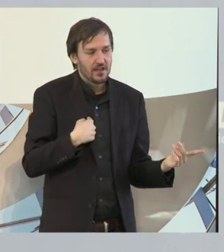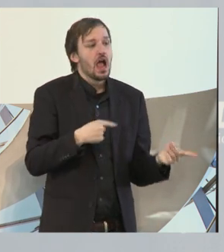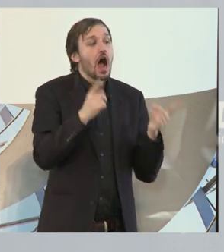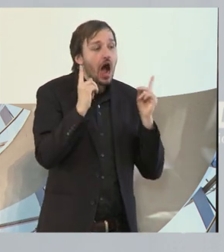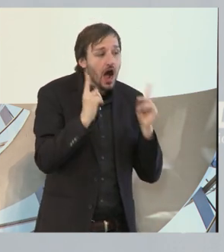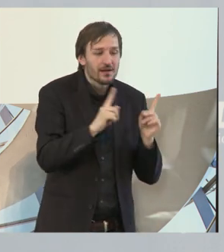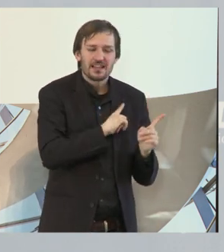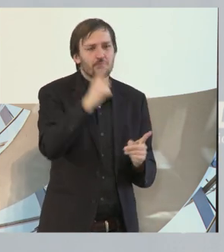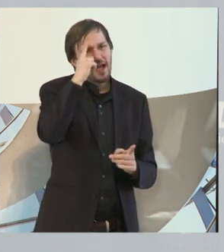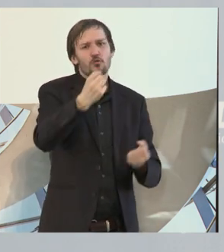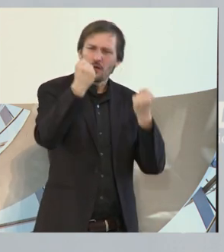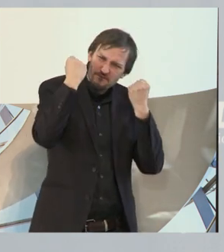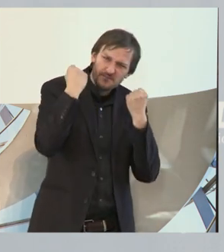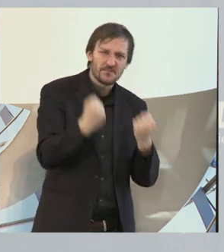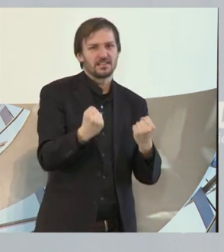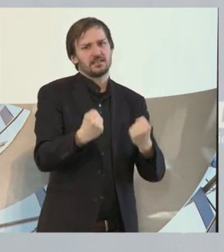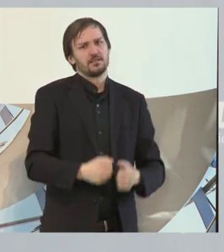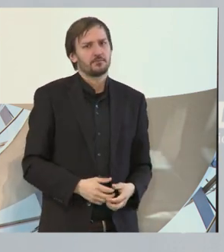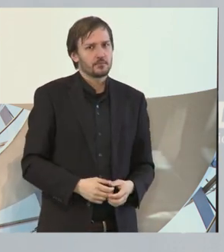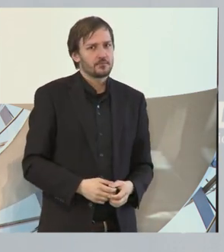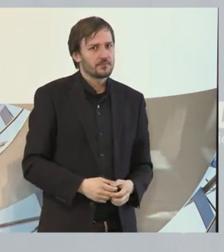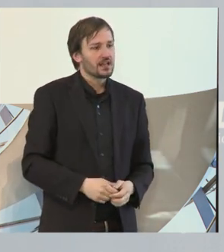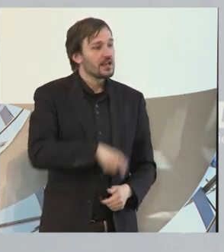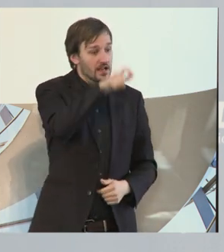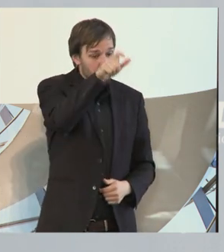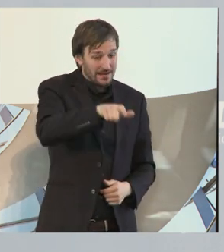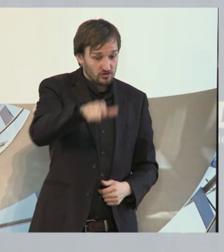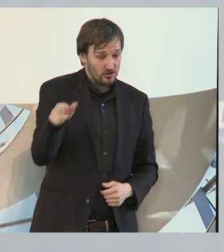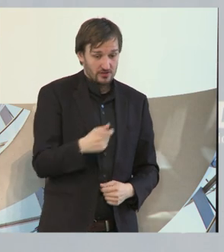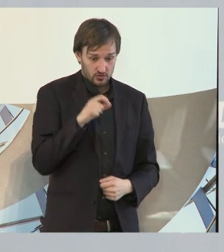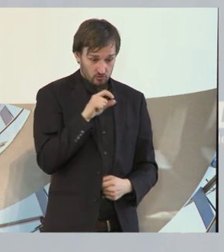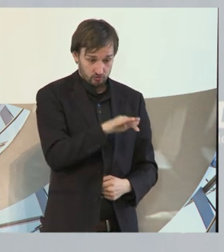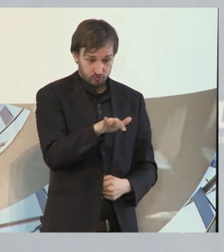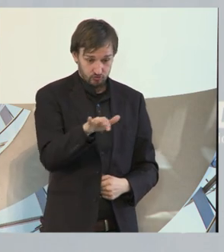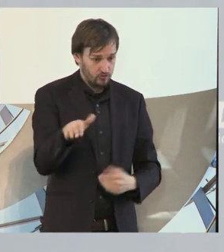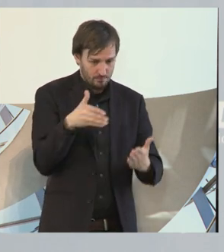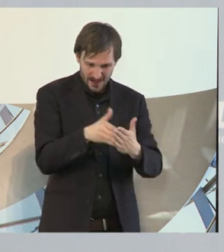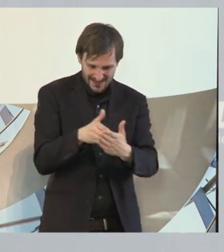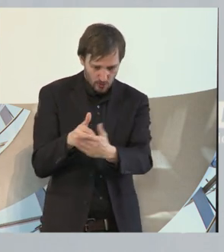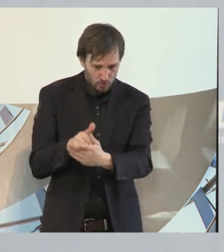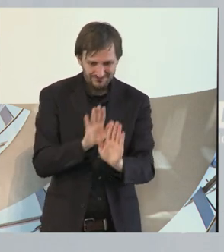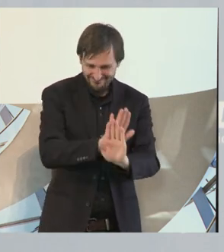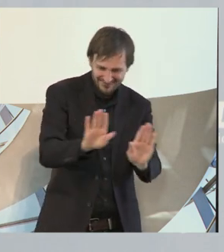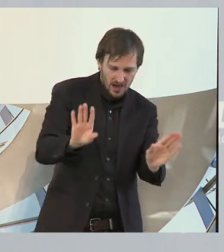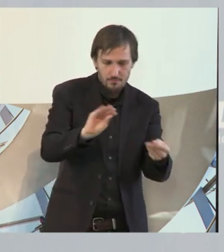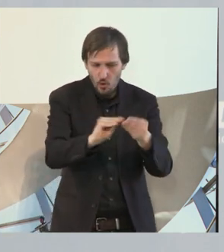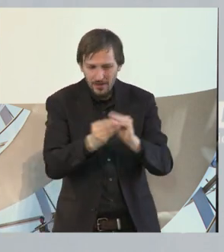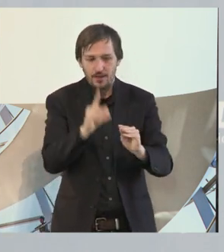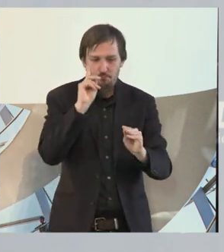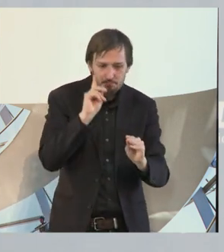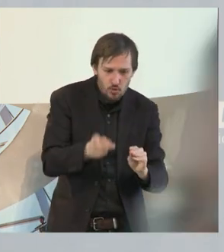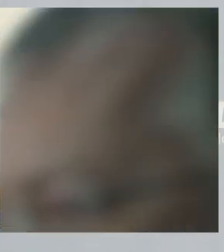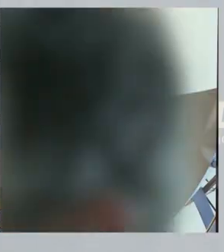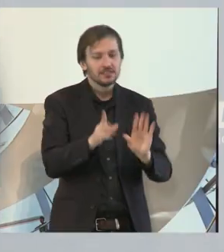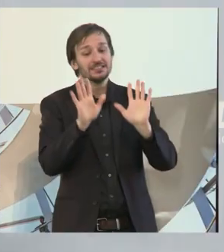fest davon überzeugt bin, dass wir Menschen mit Behinderungen und ihre Probleme ernst nehmen müssen und dass sich